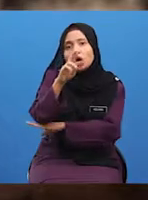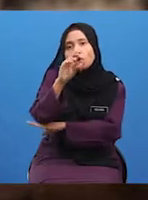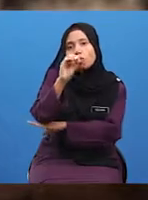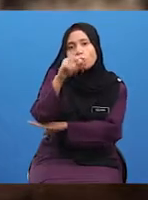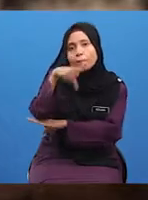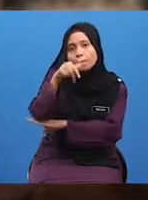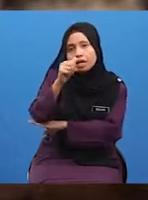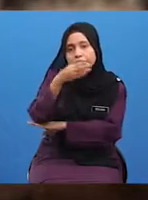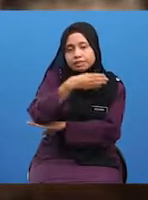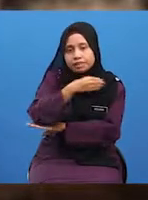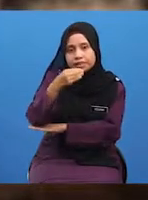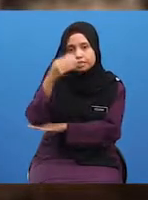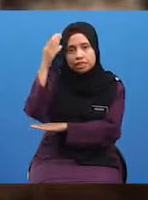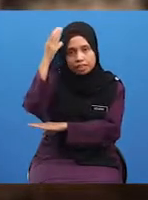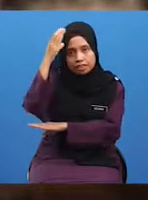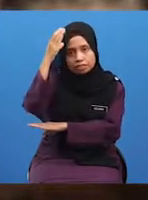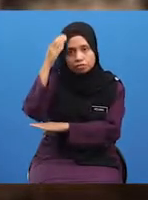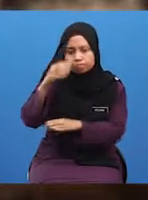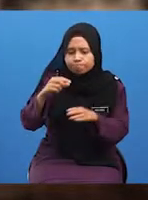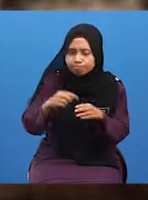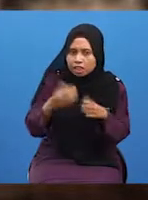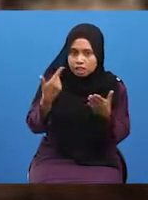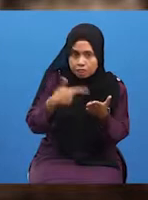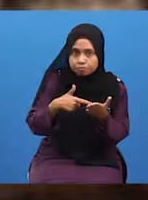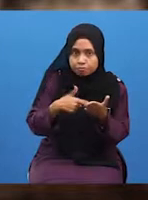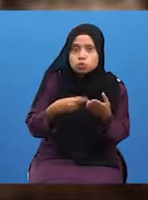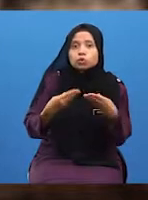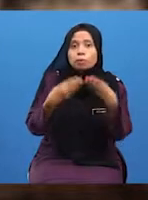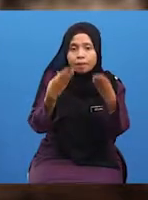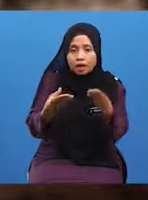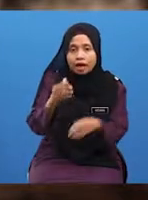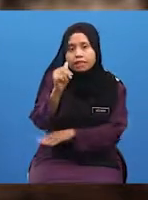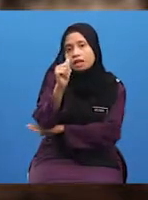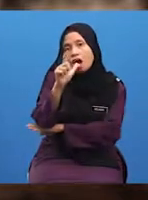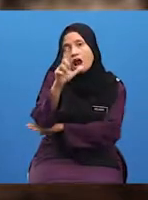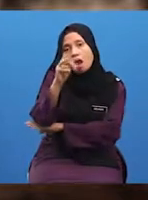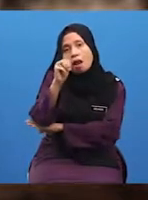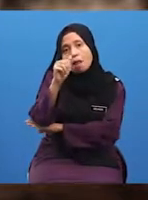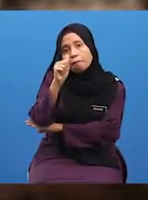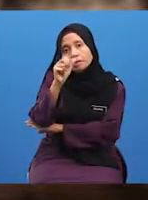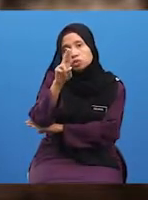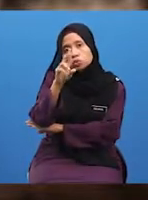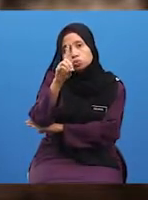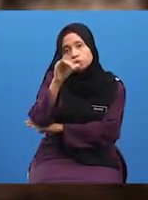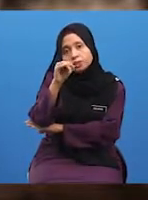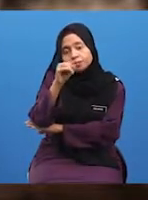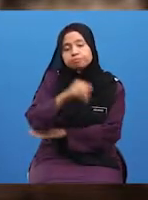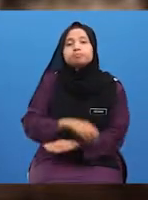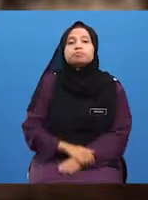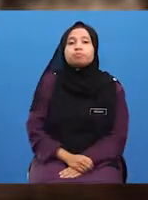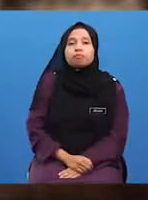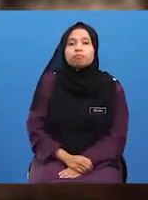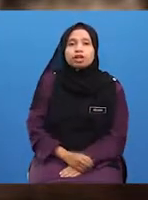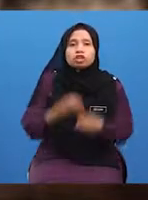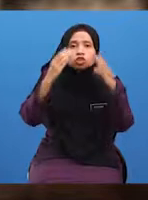untuk memperhalusi lagi sumbangan Al-Mas'udi dalam kedua-dua bidang ini,